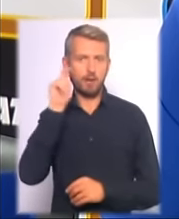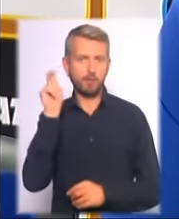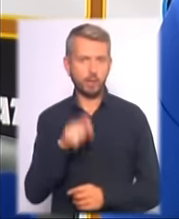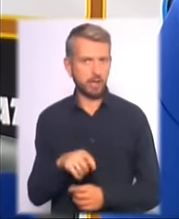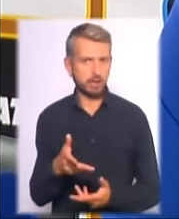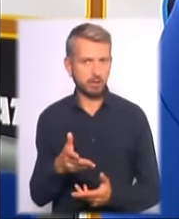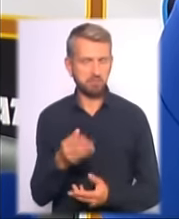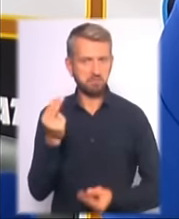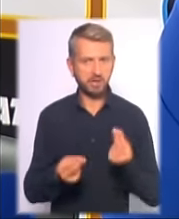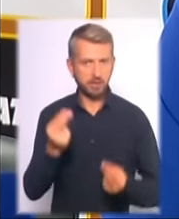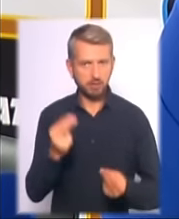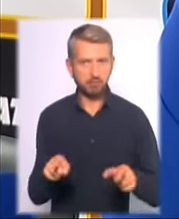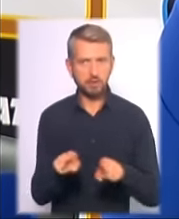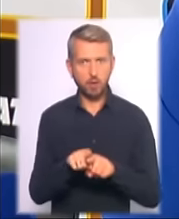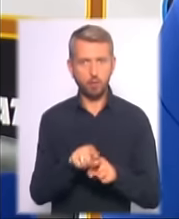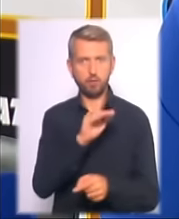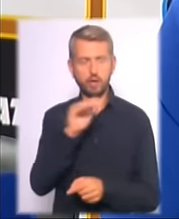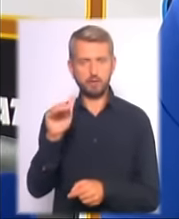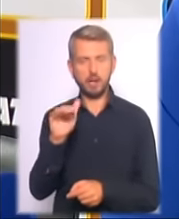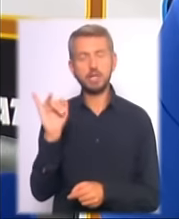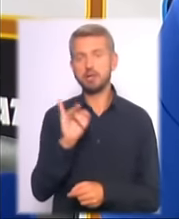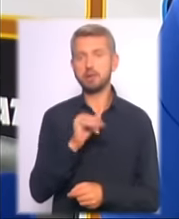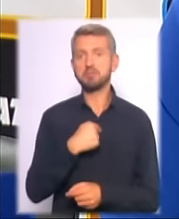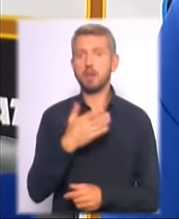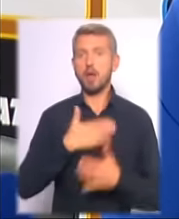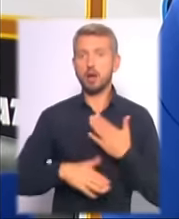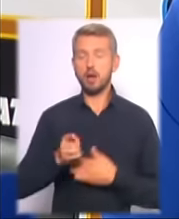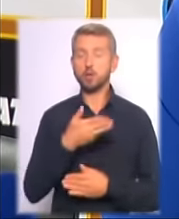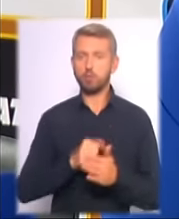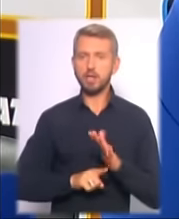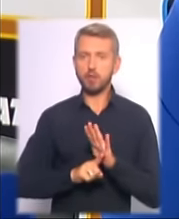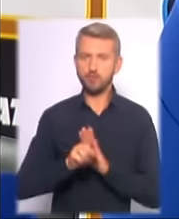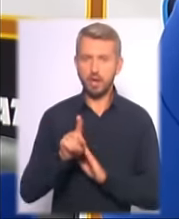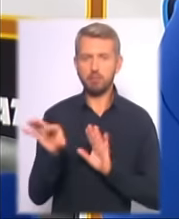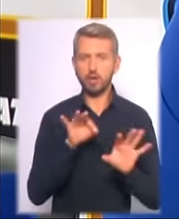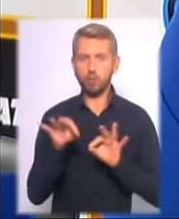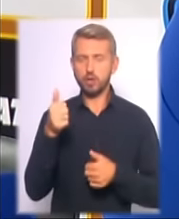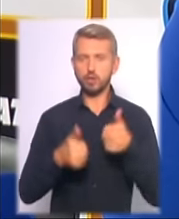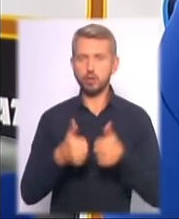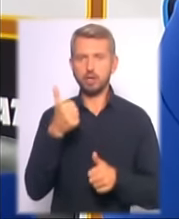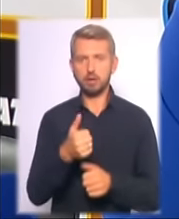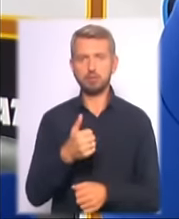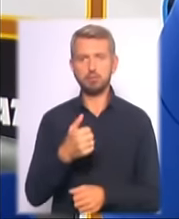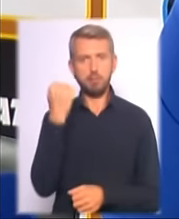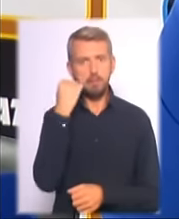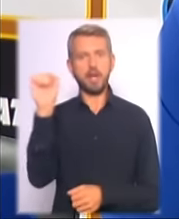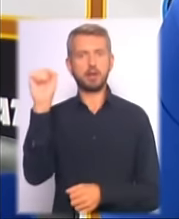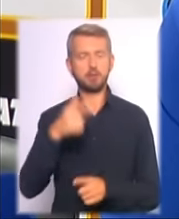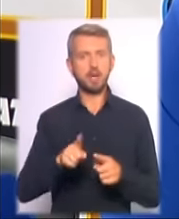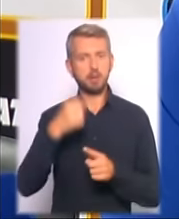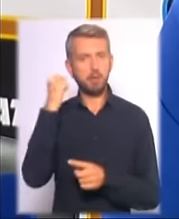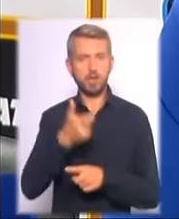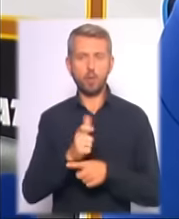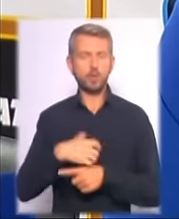ігр такого плана. І я радий, що ми починаємо відборочний турнір победи. Ця победа дуже